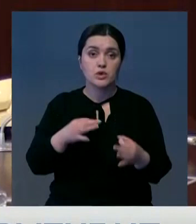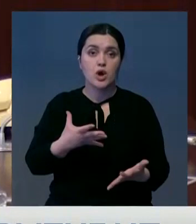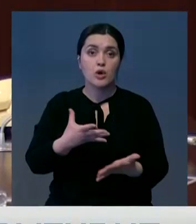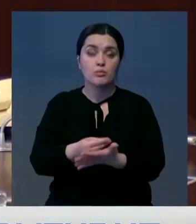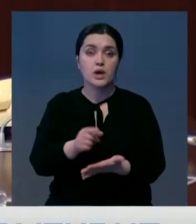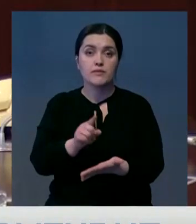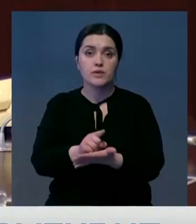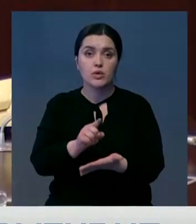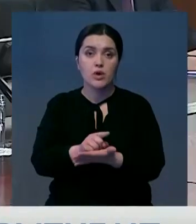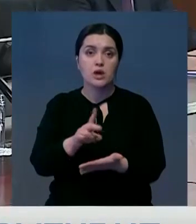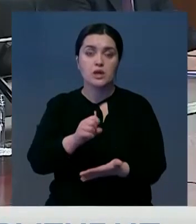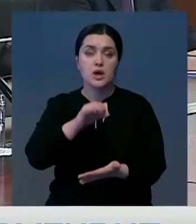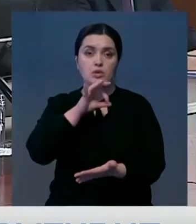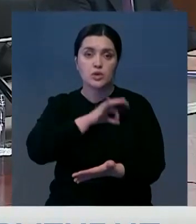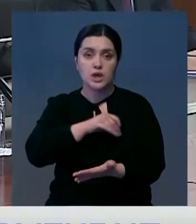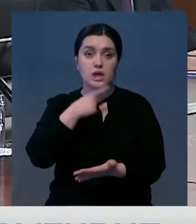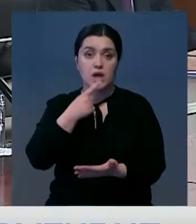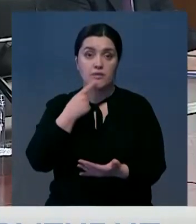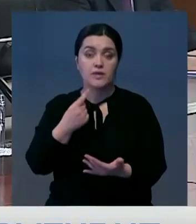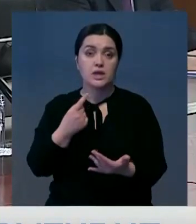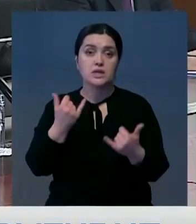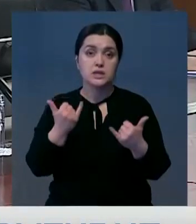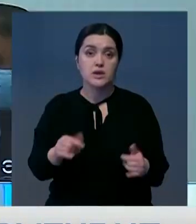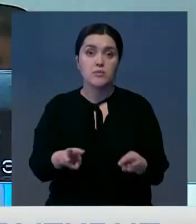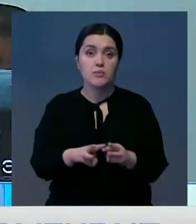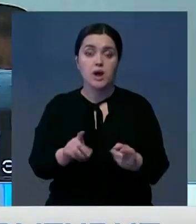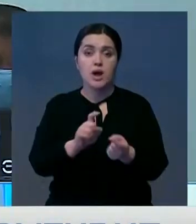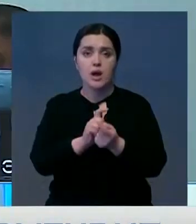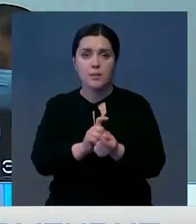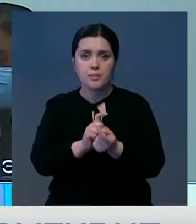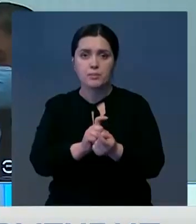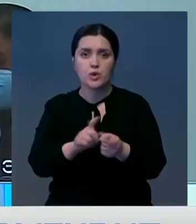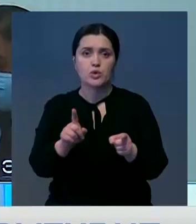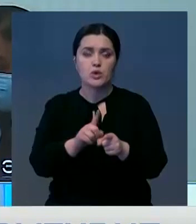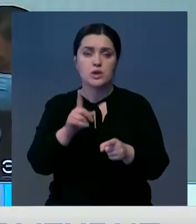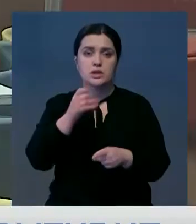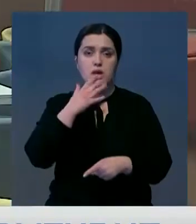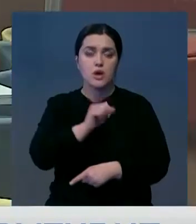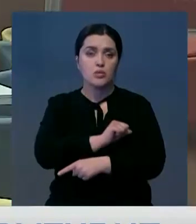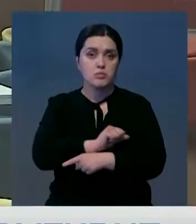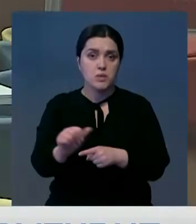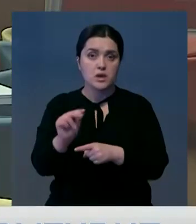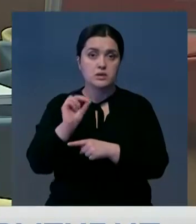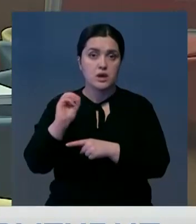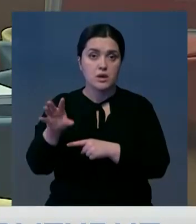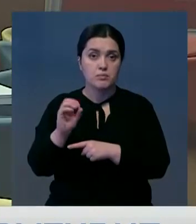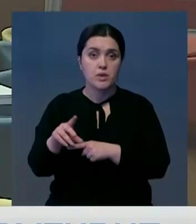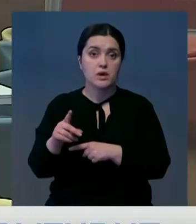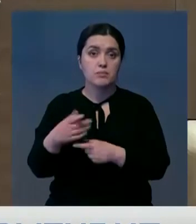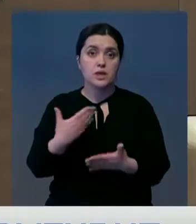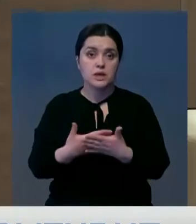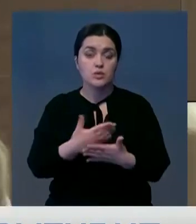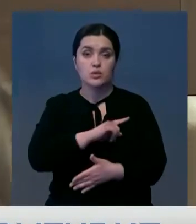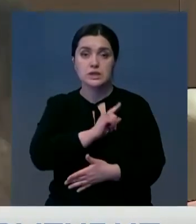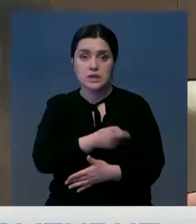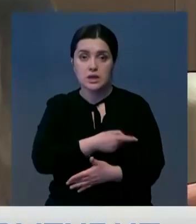освобождены от уплаты налогов на доходы. Говорили в правительстве также о борьбе с оттоком капитала за рубеж. Для этого